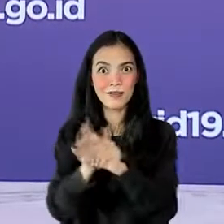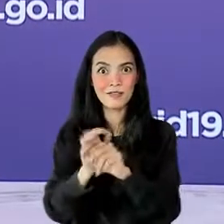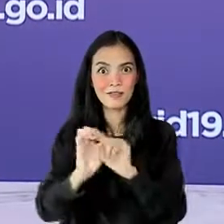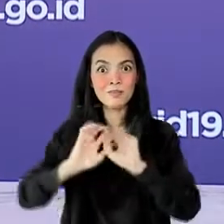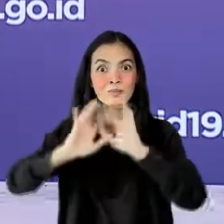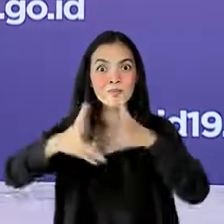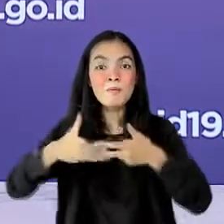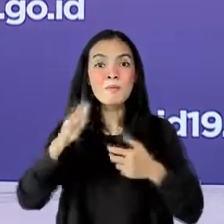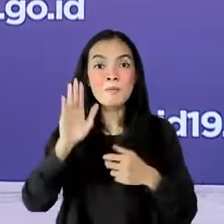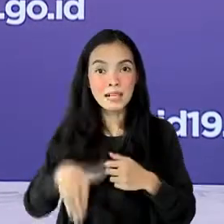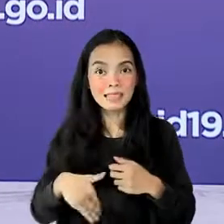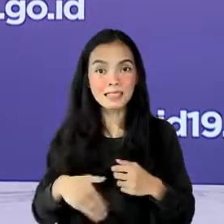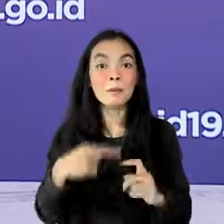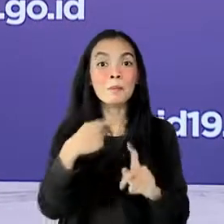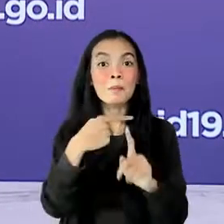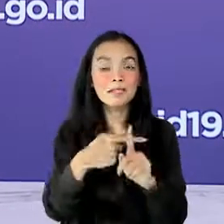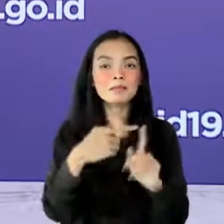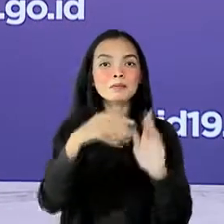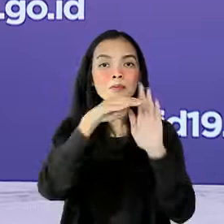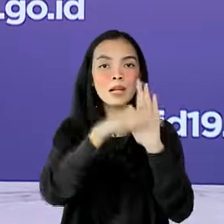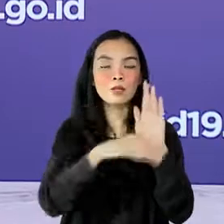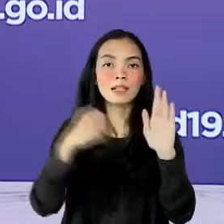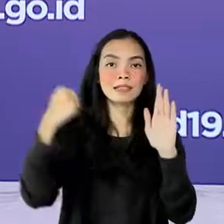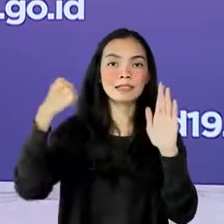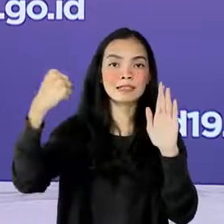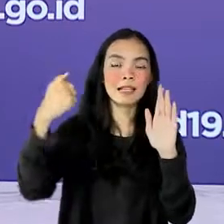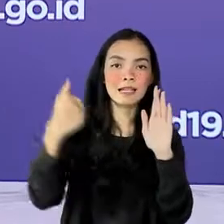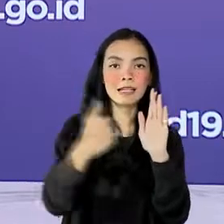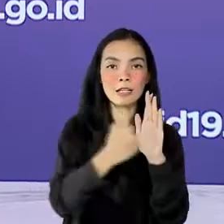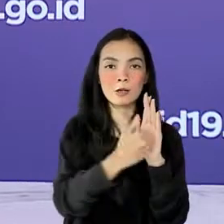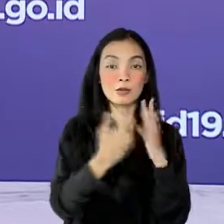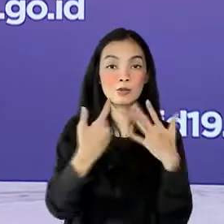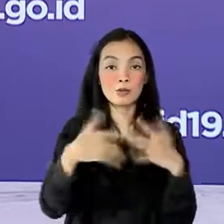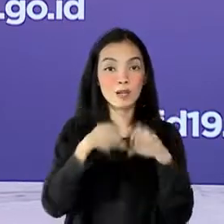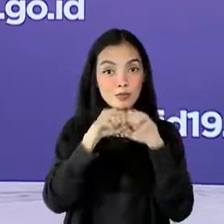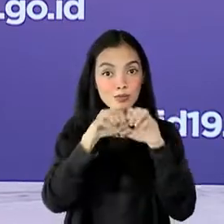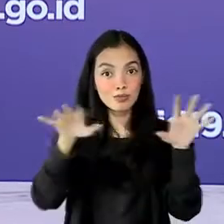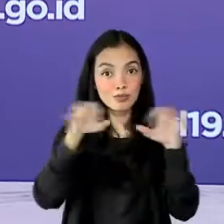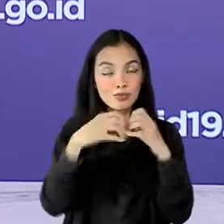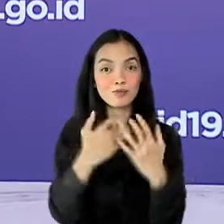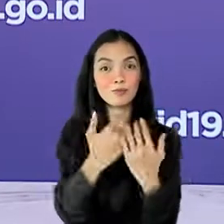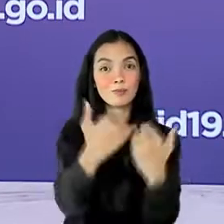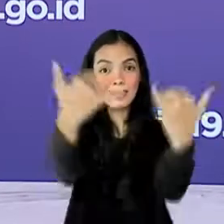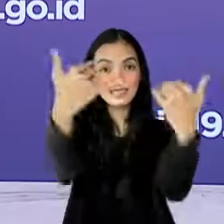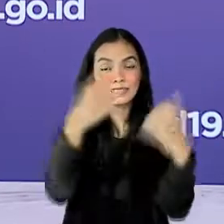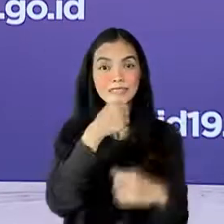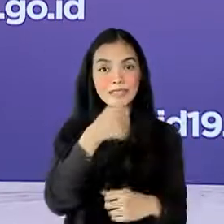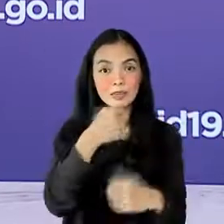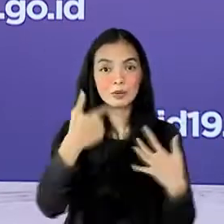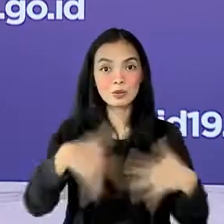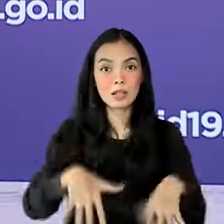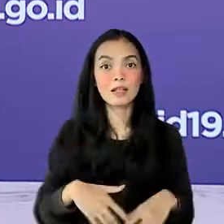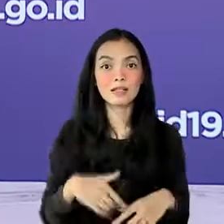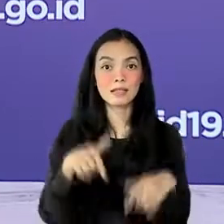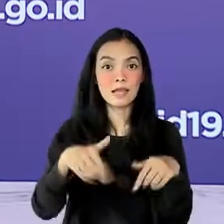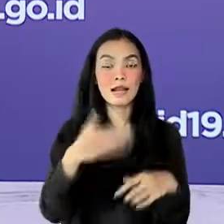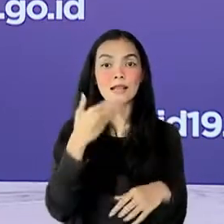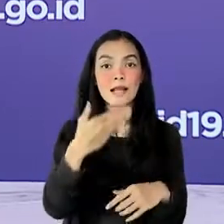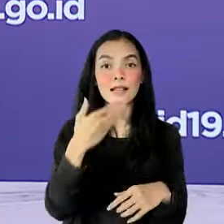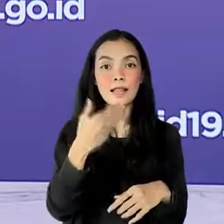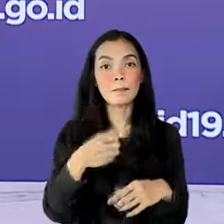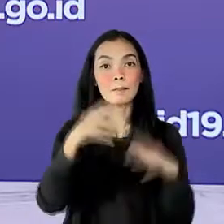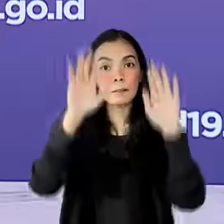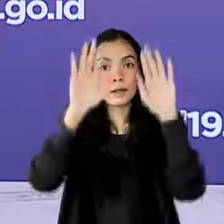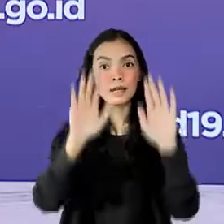mematuhi kebijakan yang berlaku demikian konferensi pers hari ini saya lanjutkan dengan sesi tanya jawab